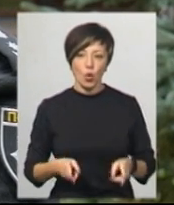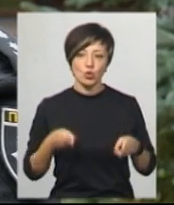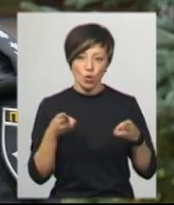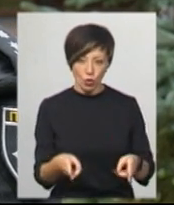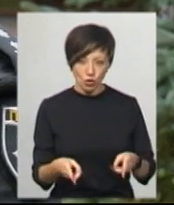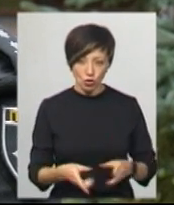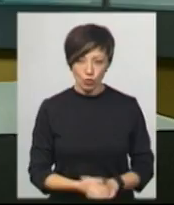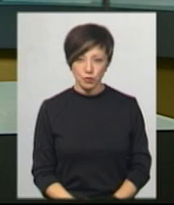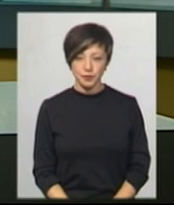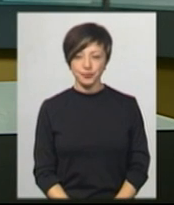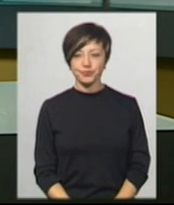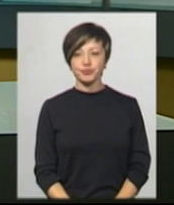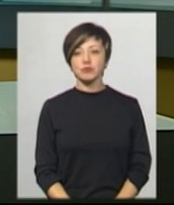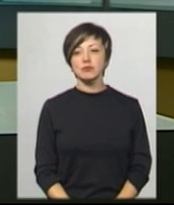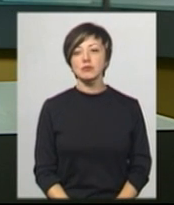злочину.